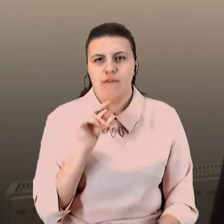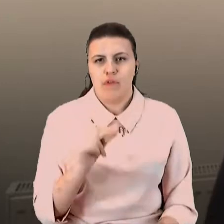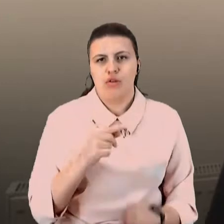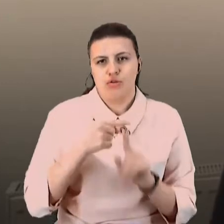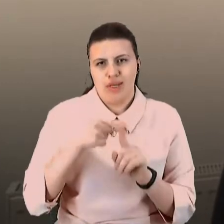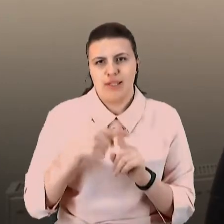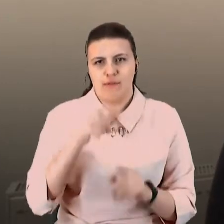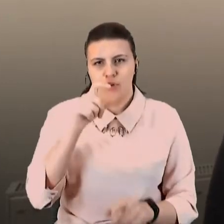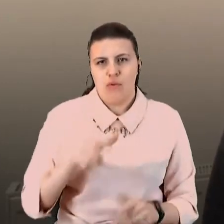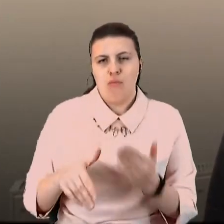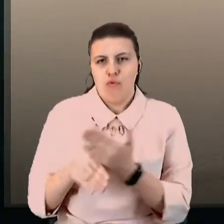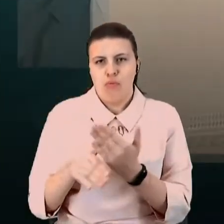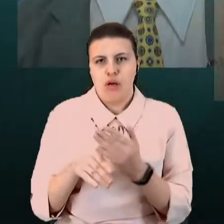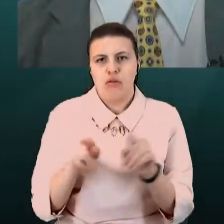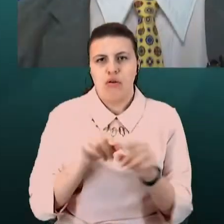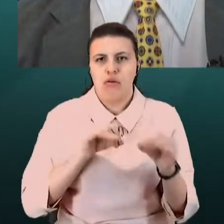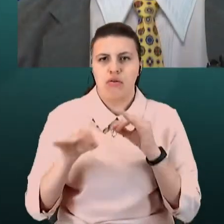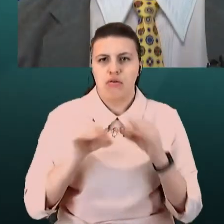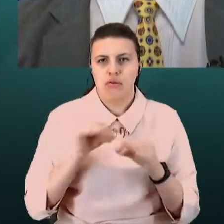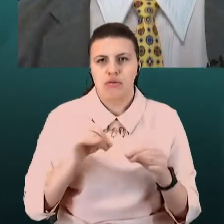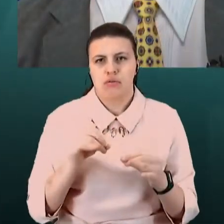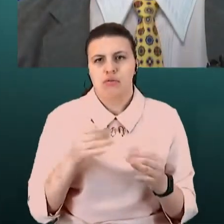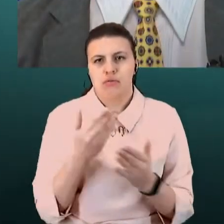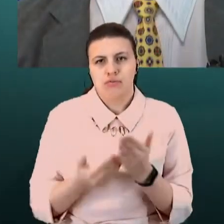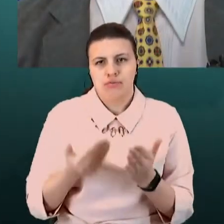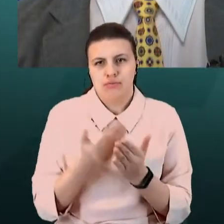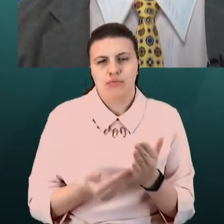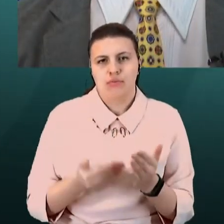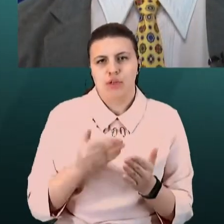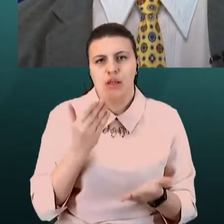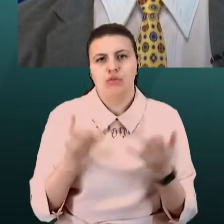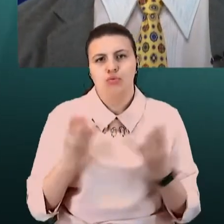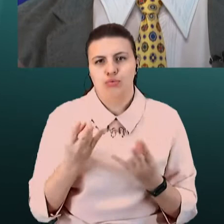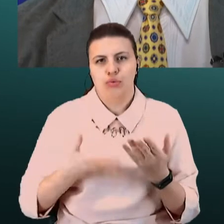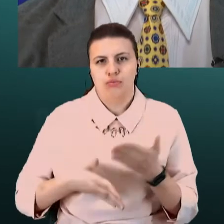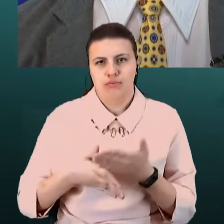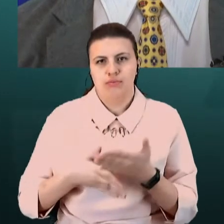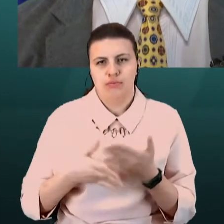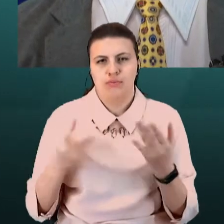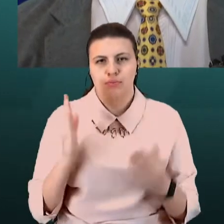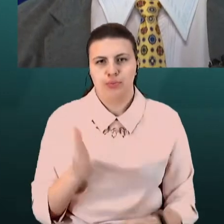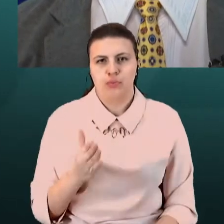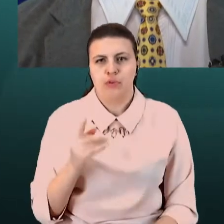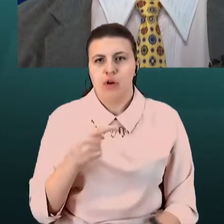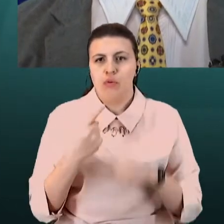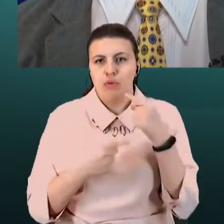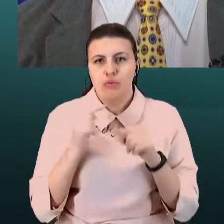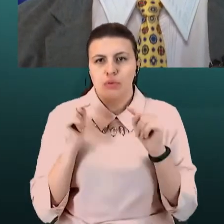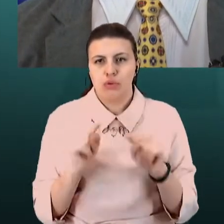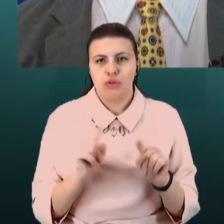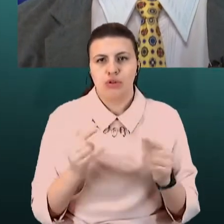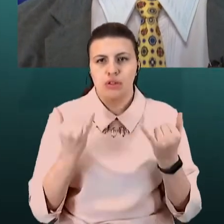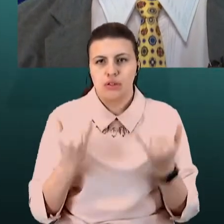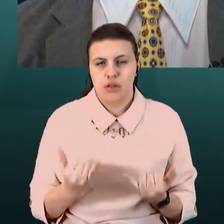соціальної допомоги, якщо в цьому буде необхідність. Тобто ви говорите про те, що зараз, пане Дмитро, що